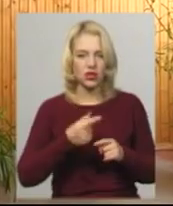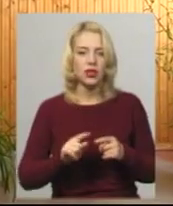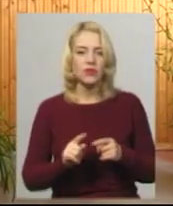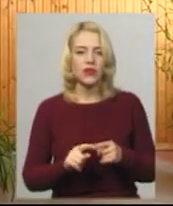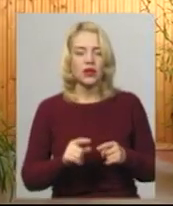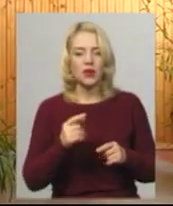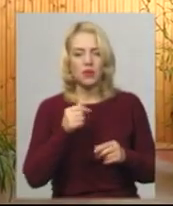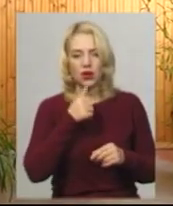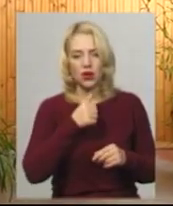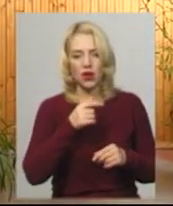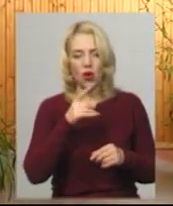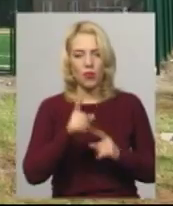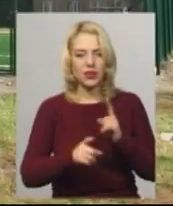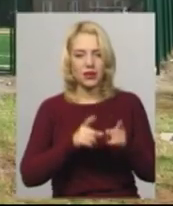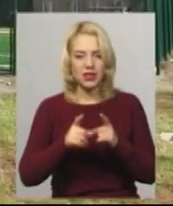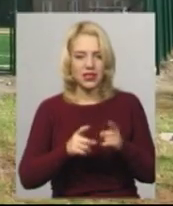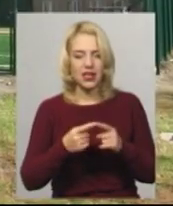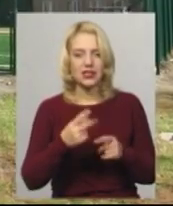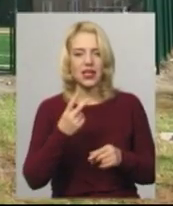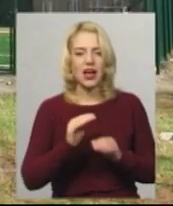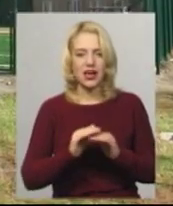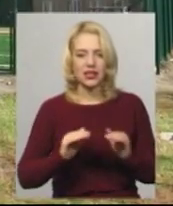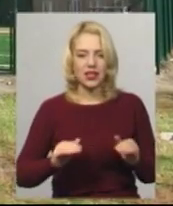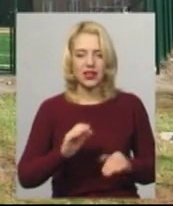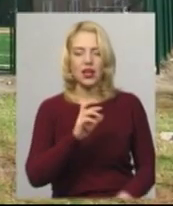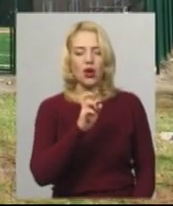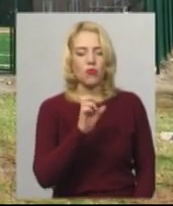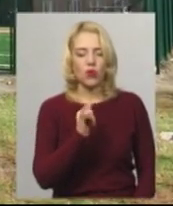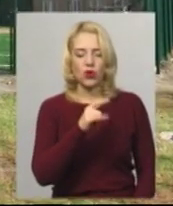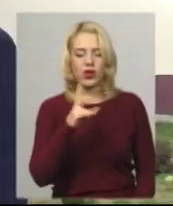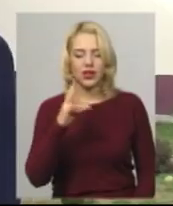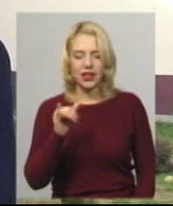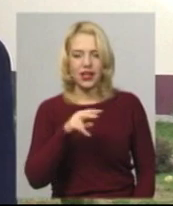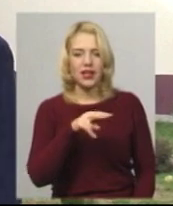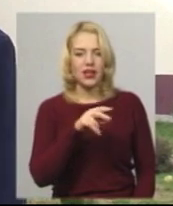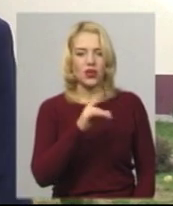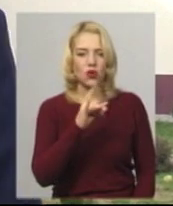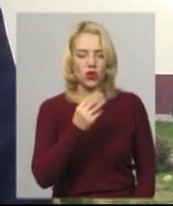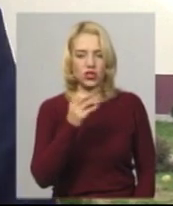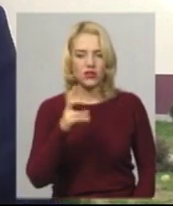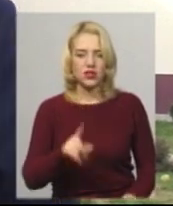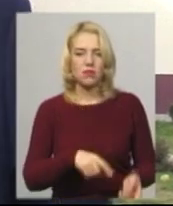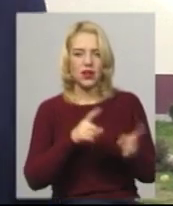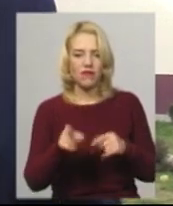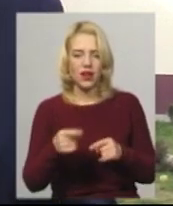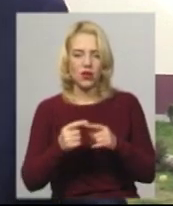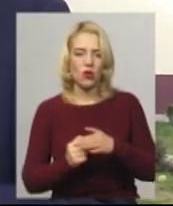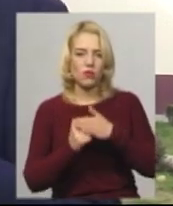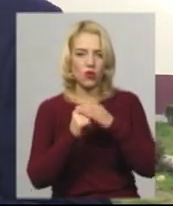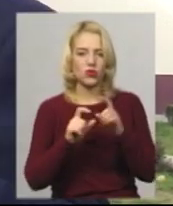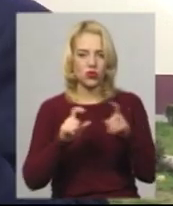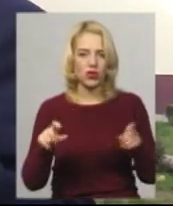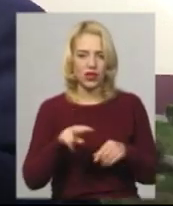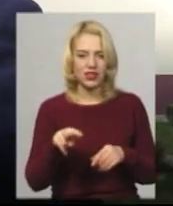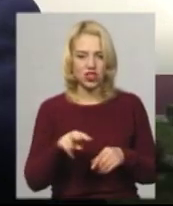Тисячний, провели оптимізацію, а дітей сіл Бохни та Грушківці перевели до Летичівської опорної школи. Вона наповнена новими